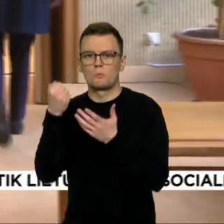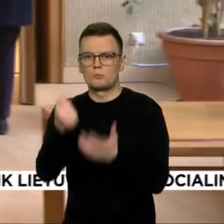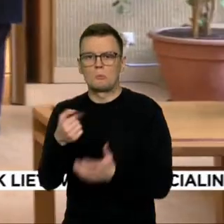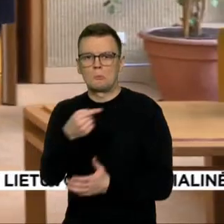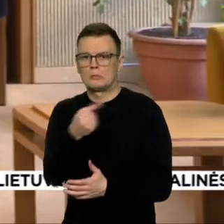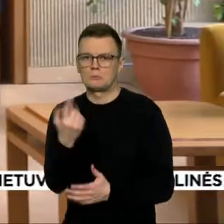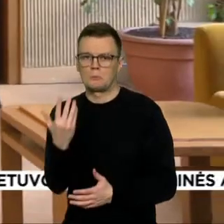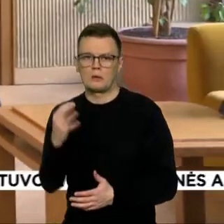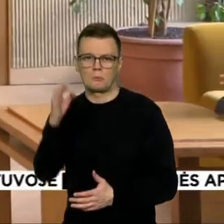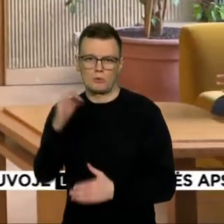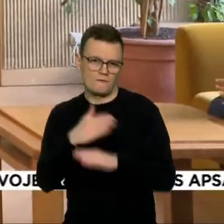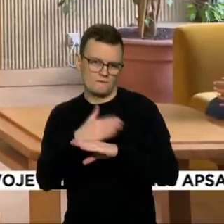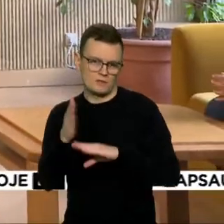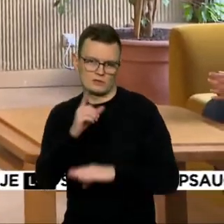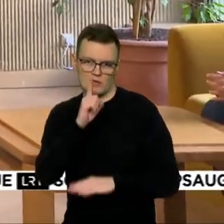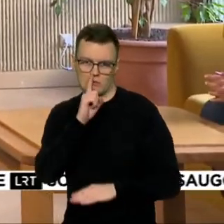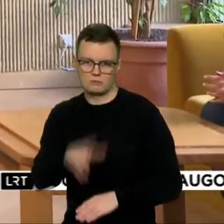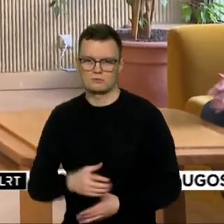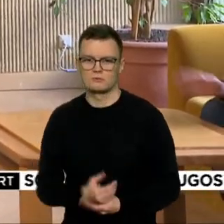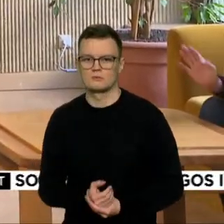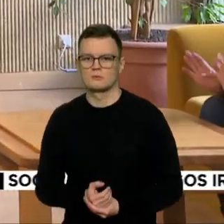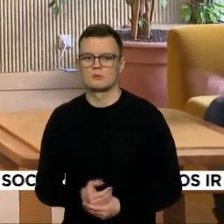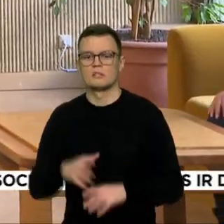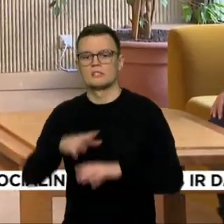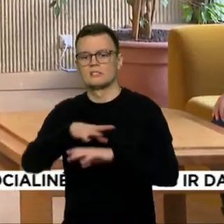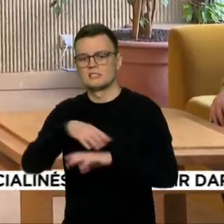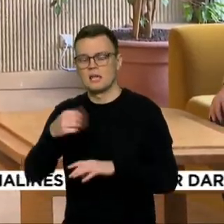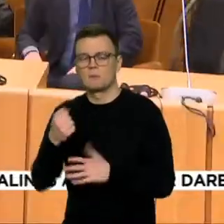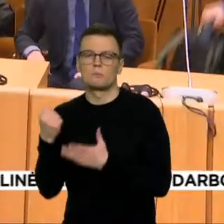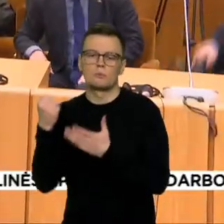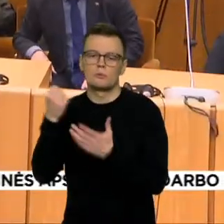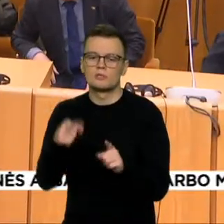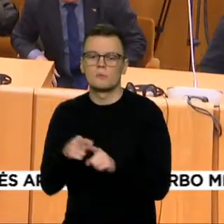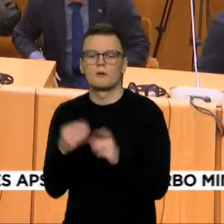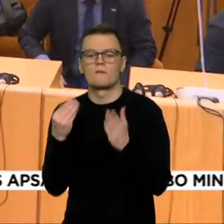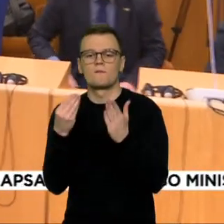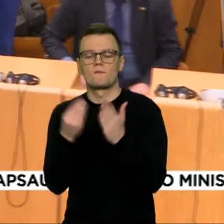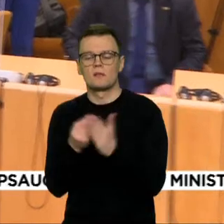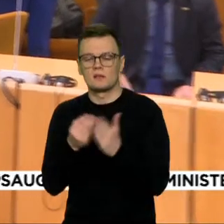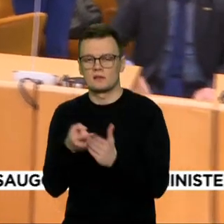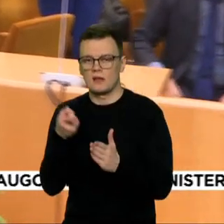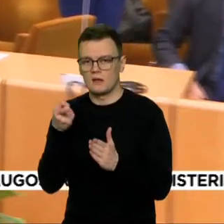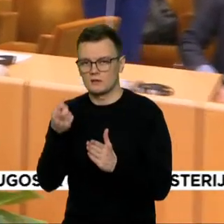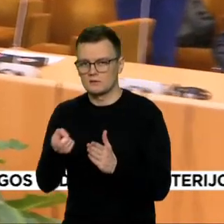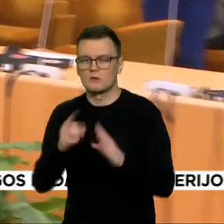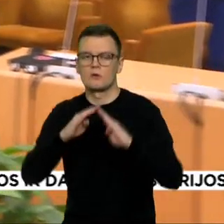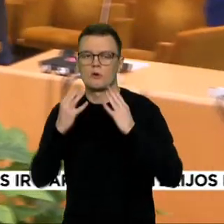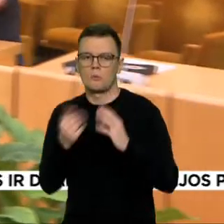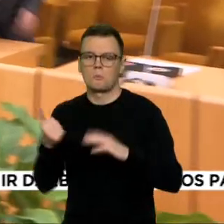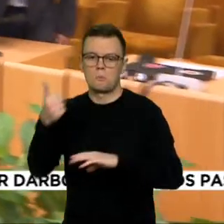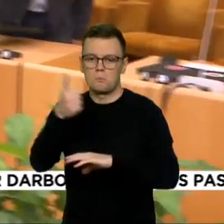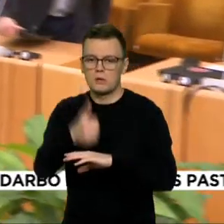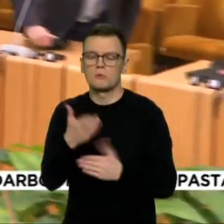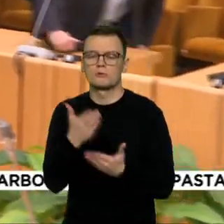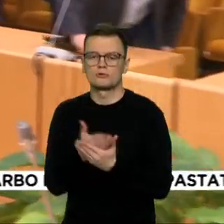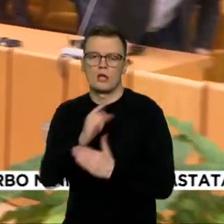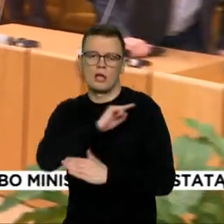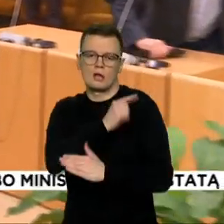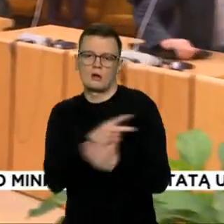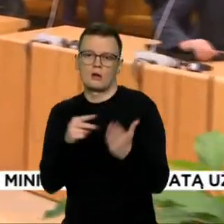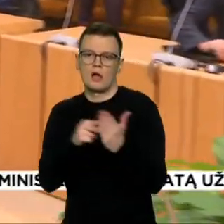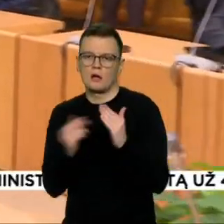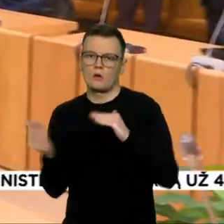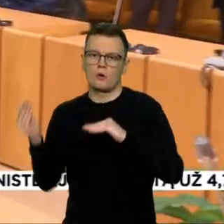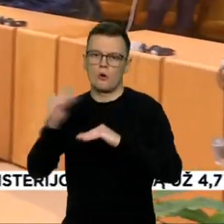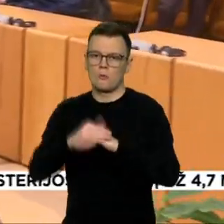procentų. Seimo biudžeto ir finansų komiteto pirmininko teigimu biudžete energijos kainoms kompensuoti milijardas eurų, gyventojų pajamoms